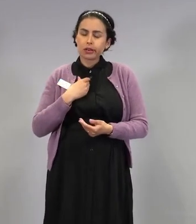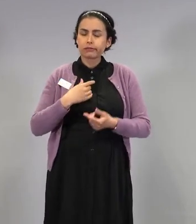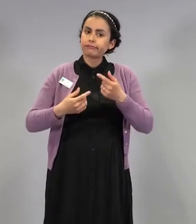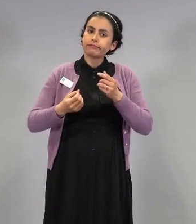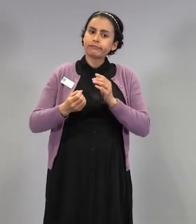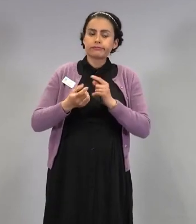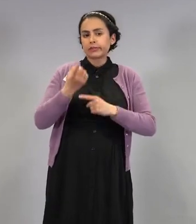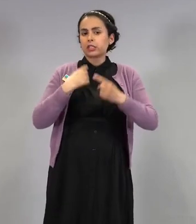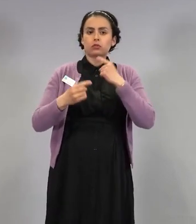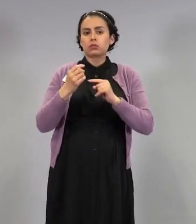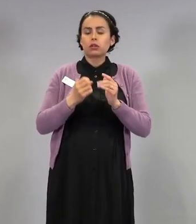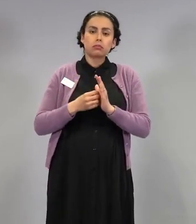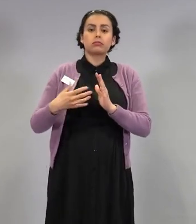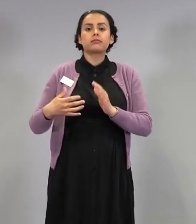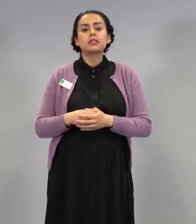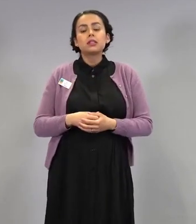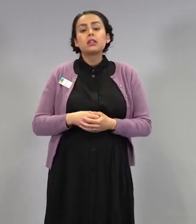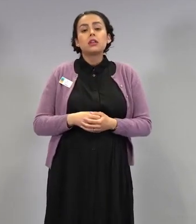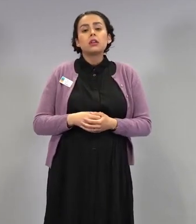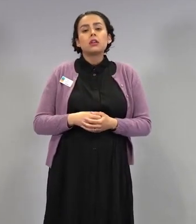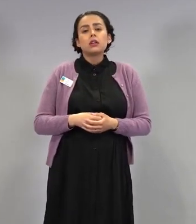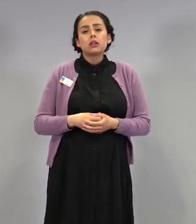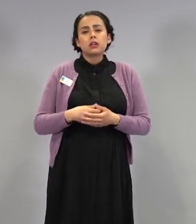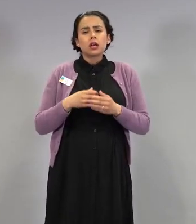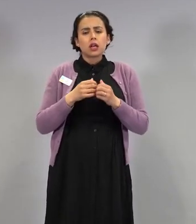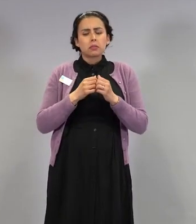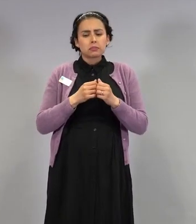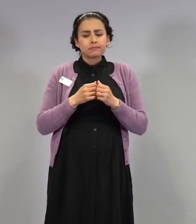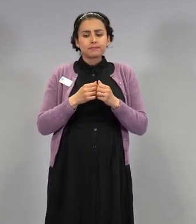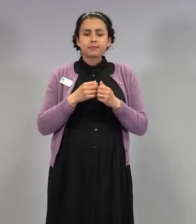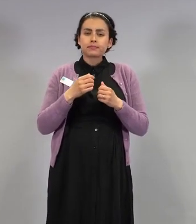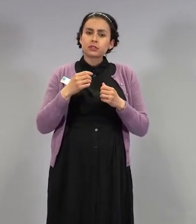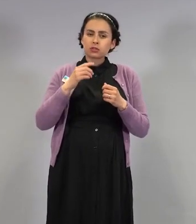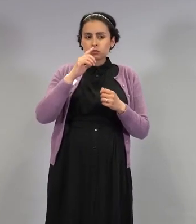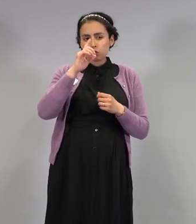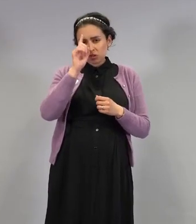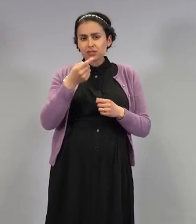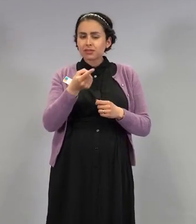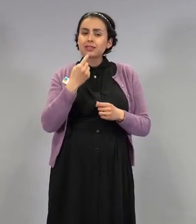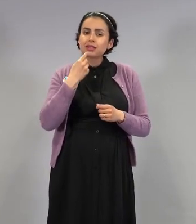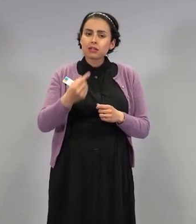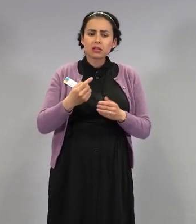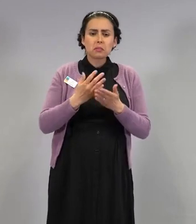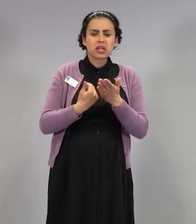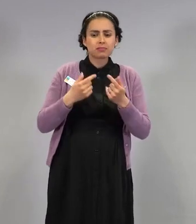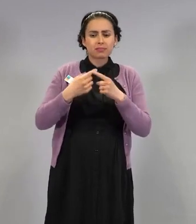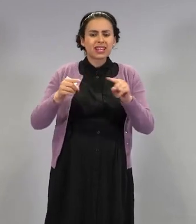siihen, että miksi rokotusten edistymisessä on niin suurta vaihtelua eri alueiden välillä?